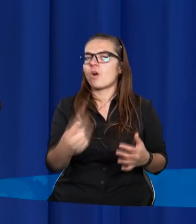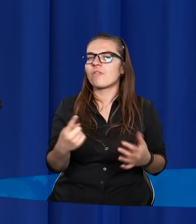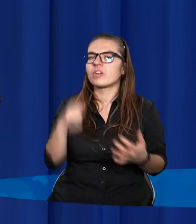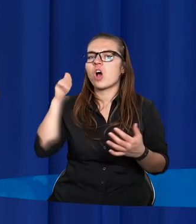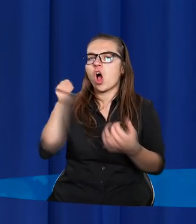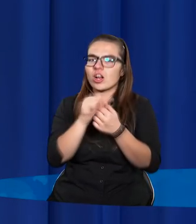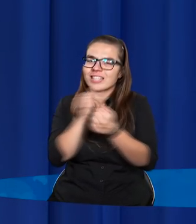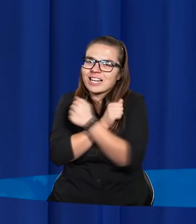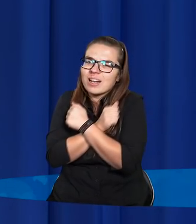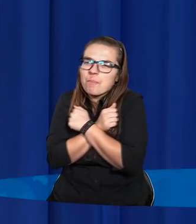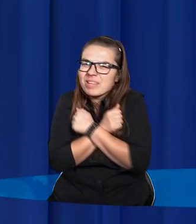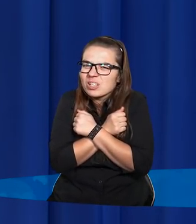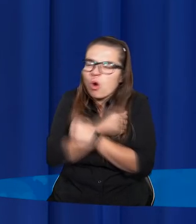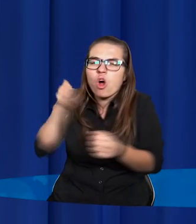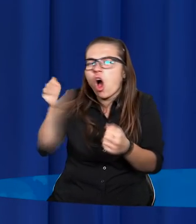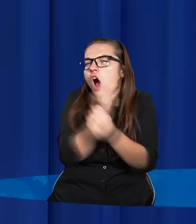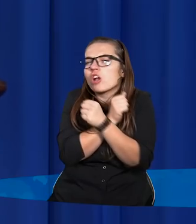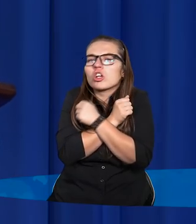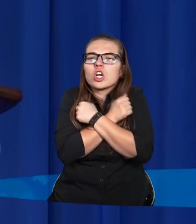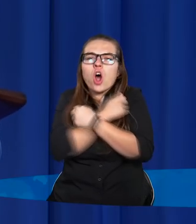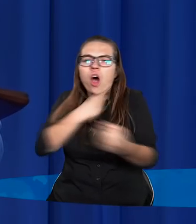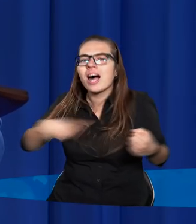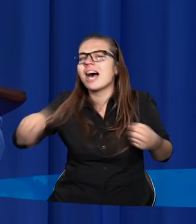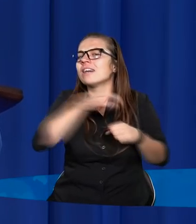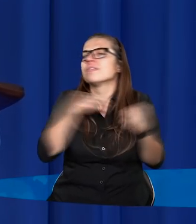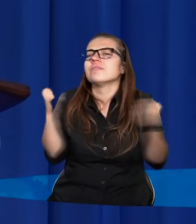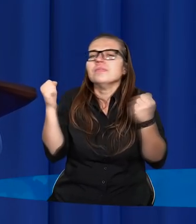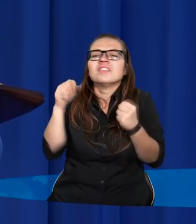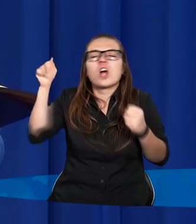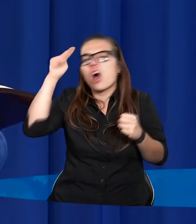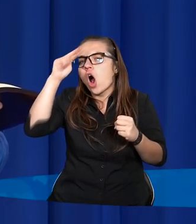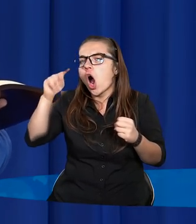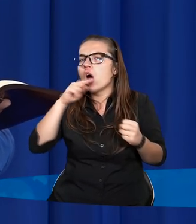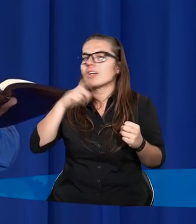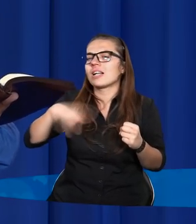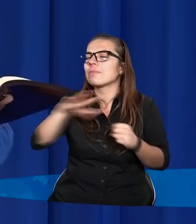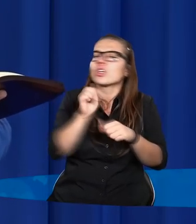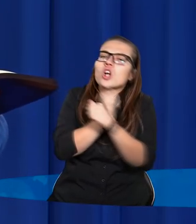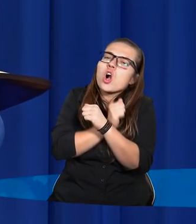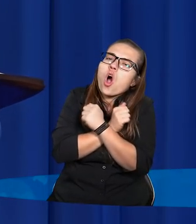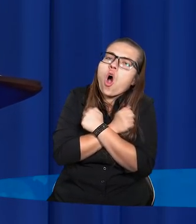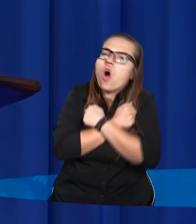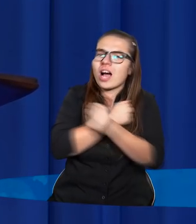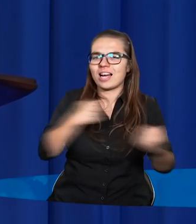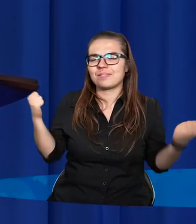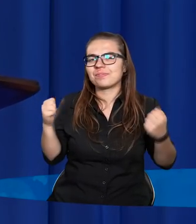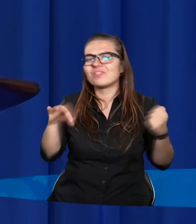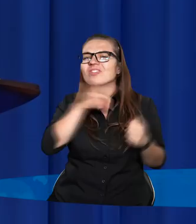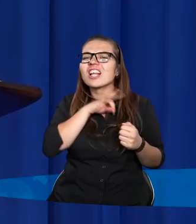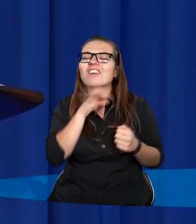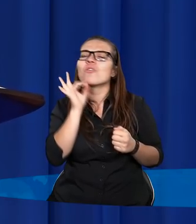On jest miłością, że On kocha nas wszystkich, że On jest ojcem, że tak jak kokosz bierze swoje